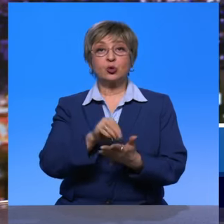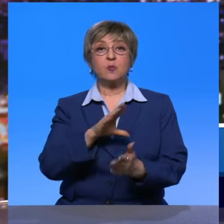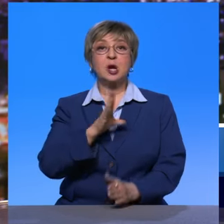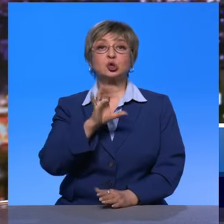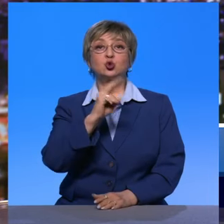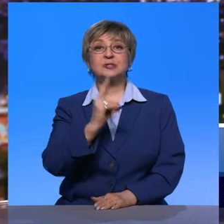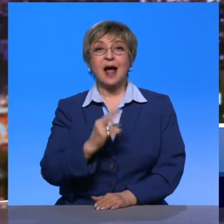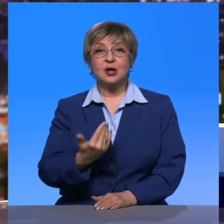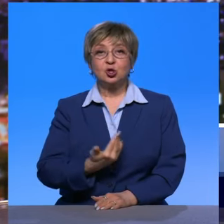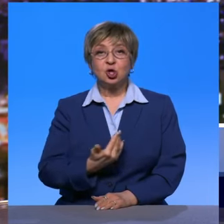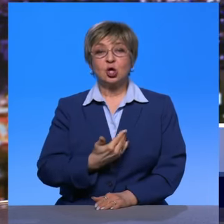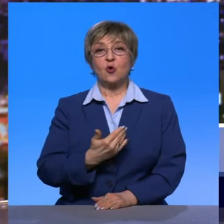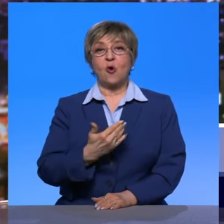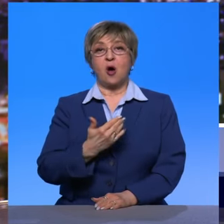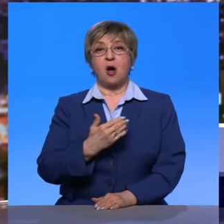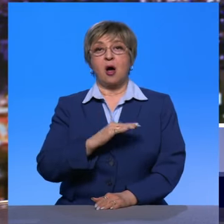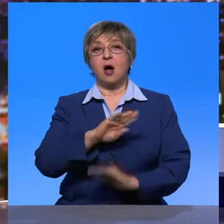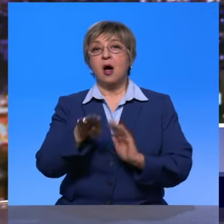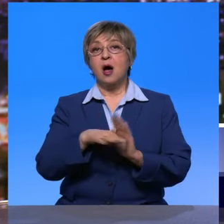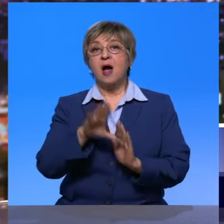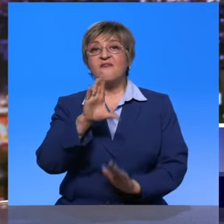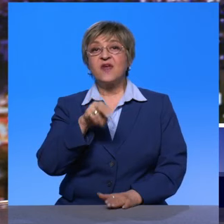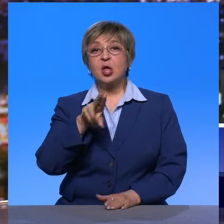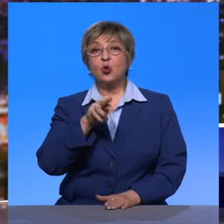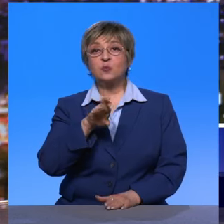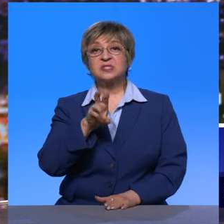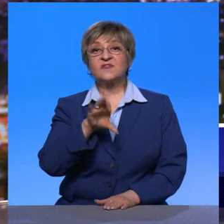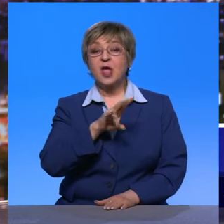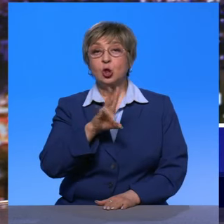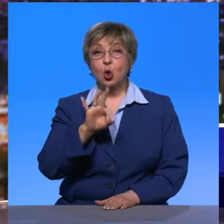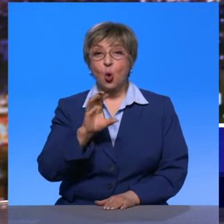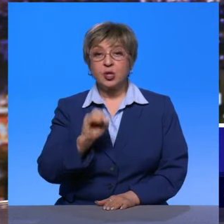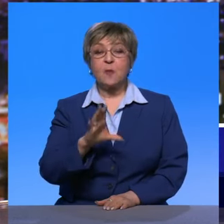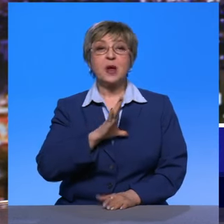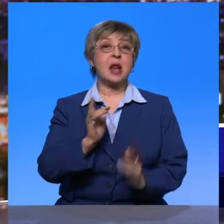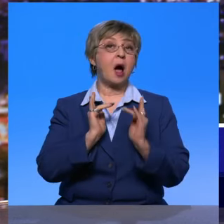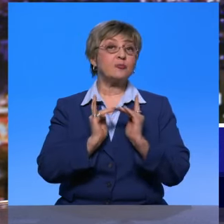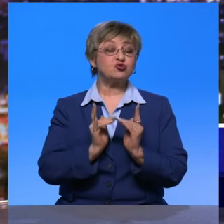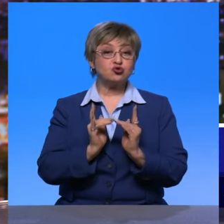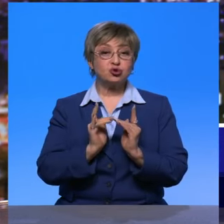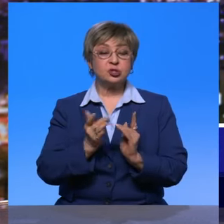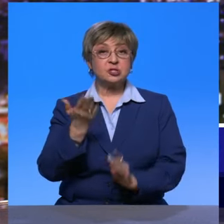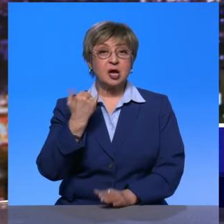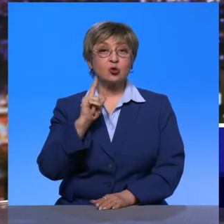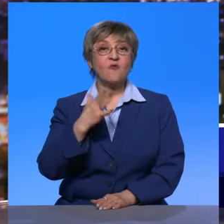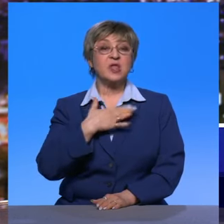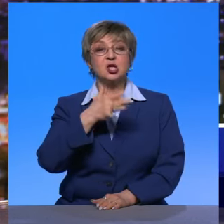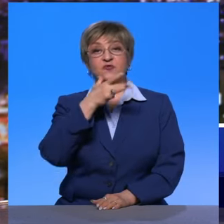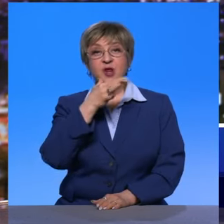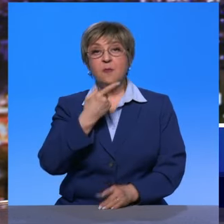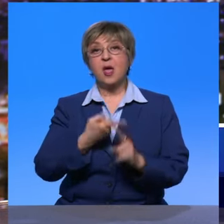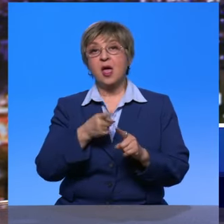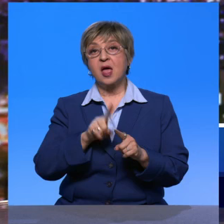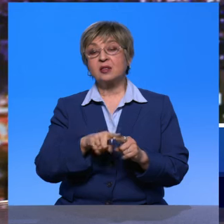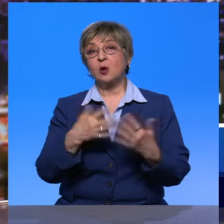ведомственное, и при предприятиях, организациях были общежития какие-то. Однако в наше время это уже казалась